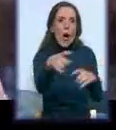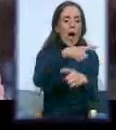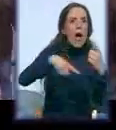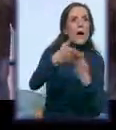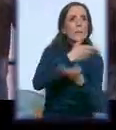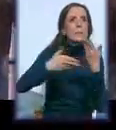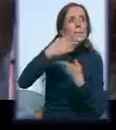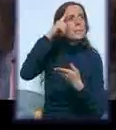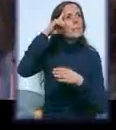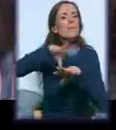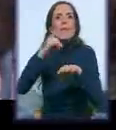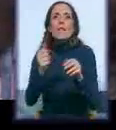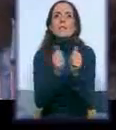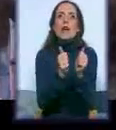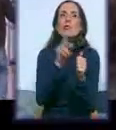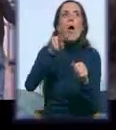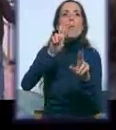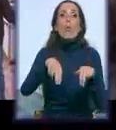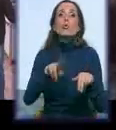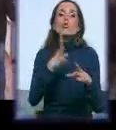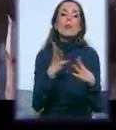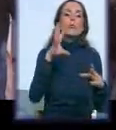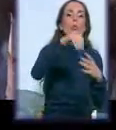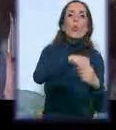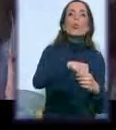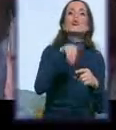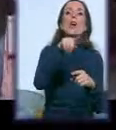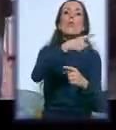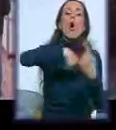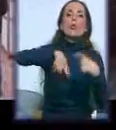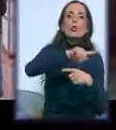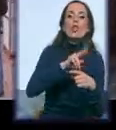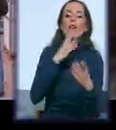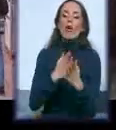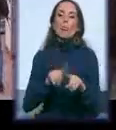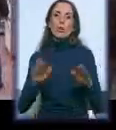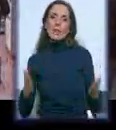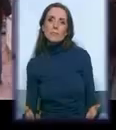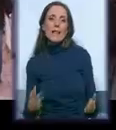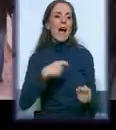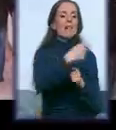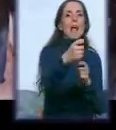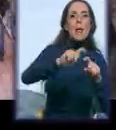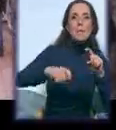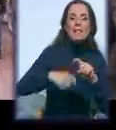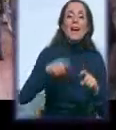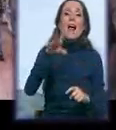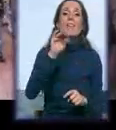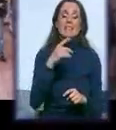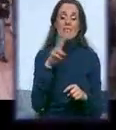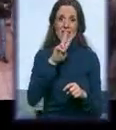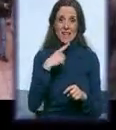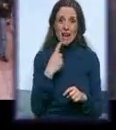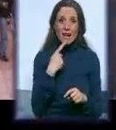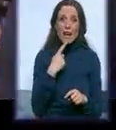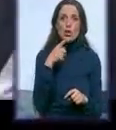Imaju mogućnost i da učestvuju u okrugljim stolojima, da neko bude kod štanda. Dijeli materijal. Svogorane, prošle godine organizacije koje nisu bile tu, ali